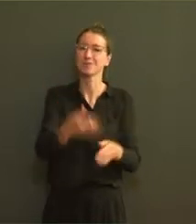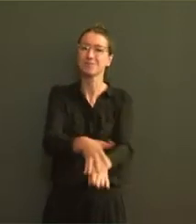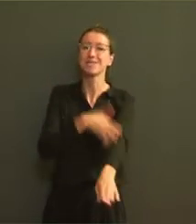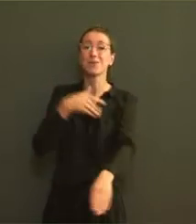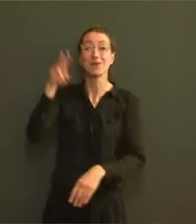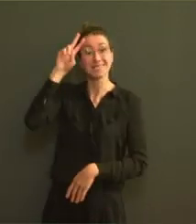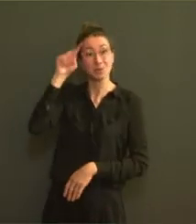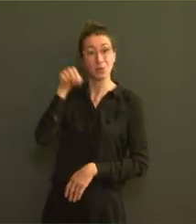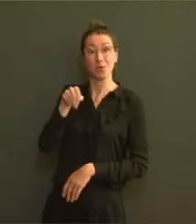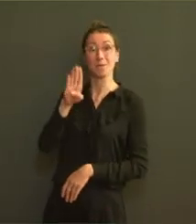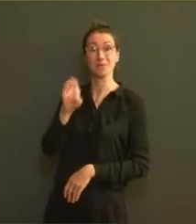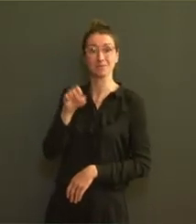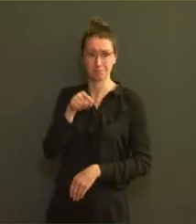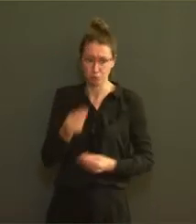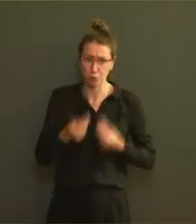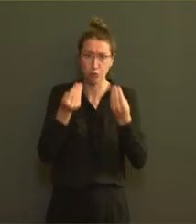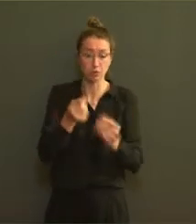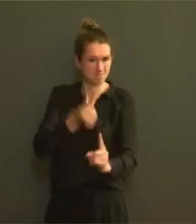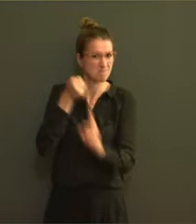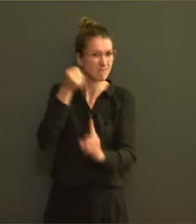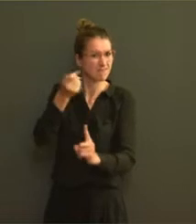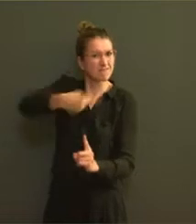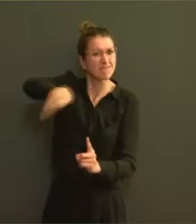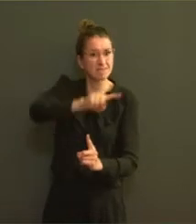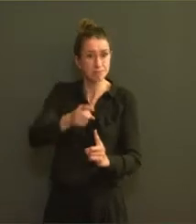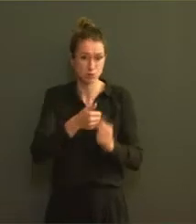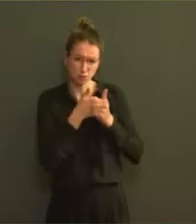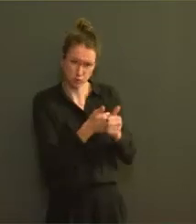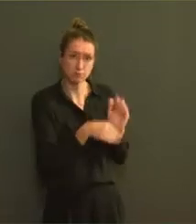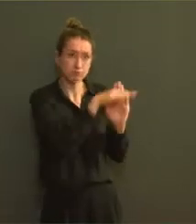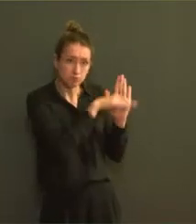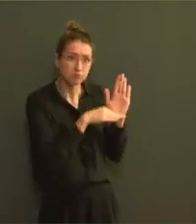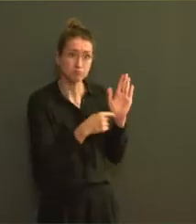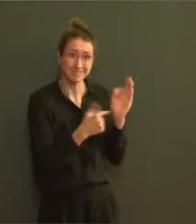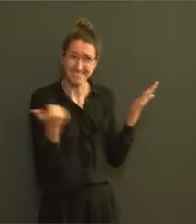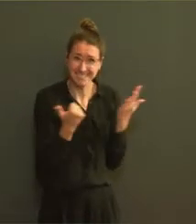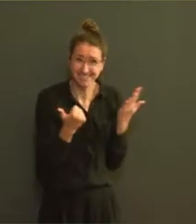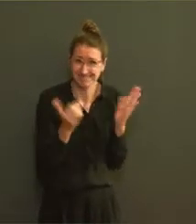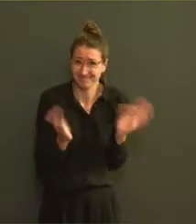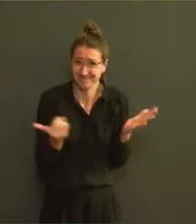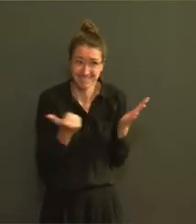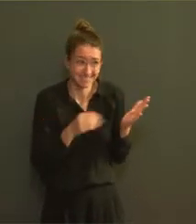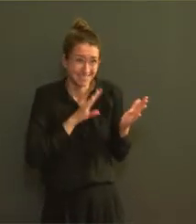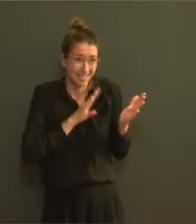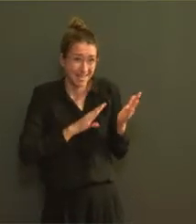règles d'or contre le coronavirus. Ces règles, elles sont simples, mais très efficaces contre la poursuite de la propagation.